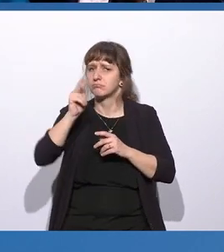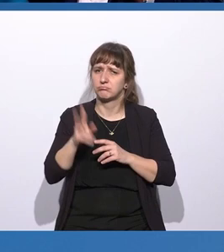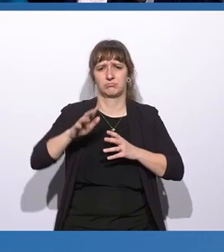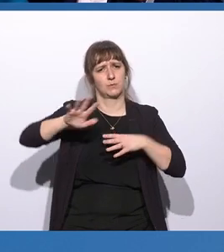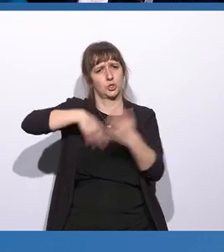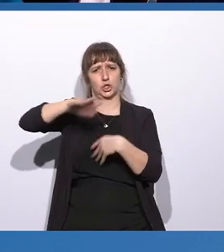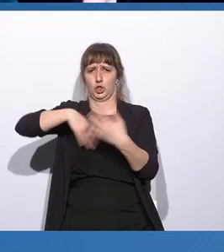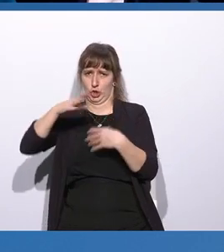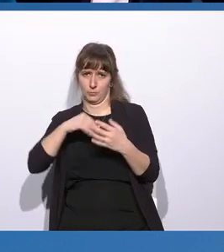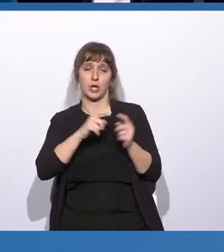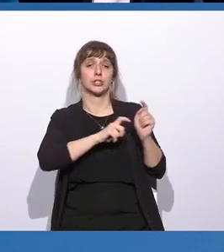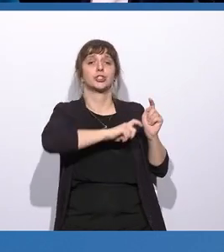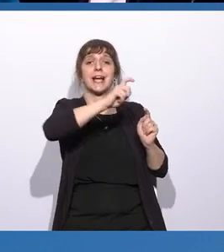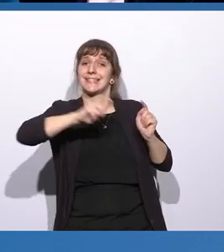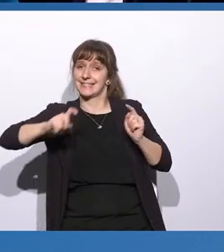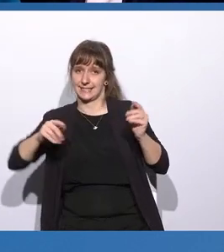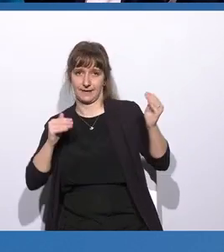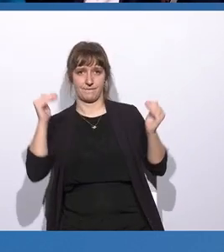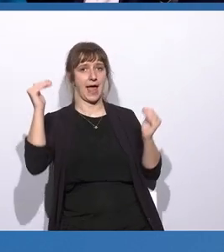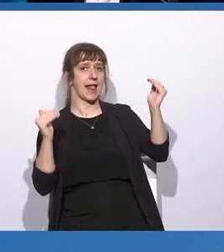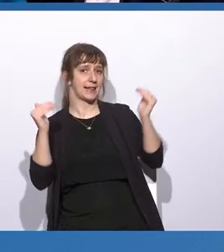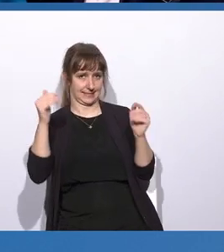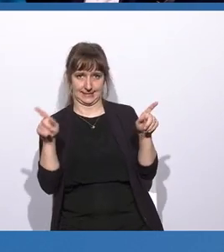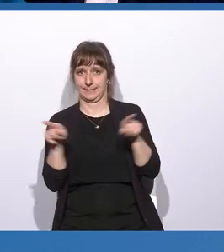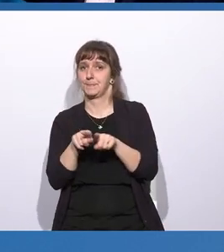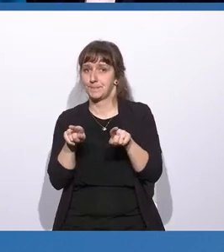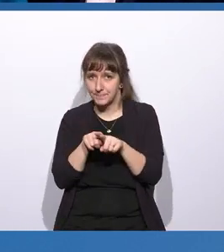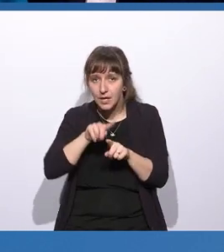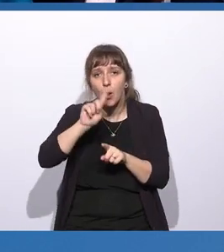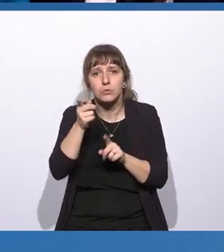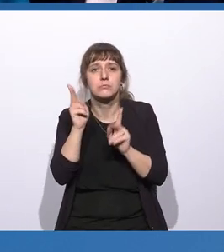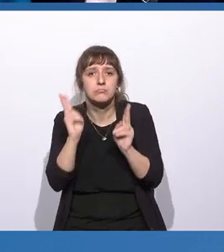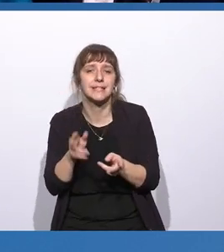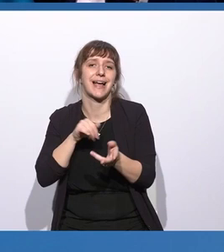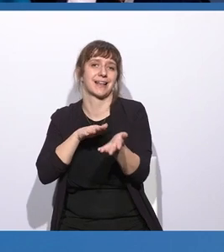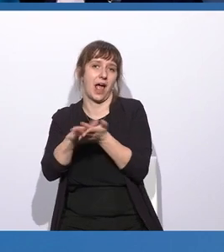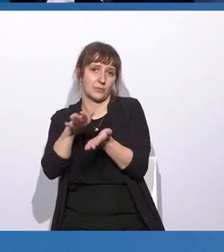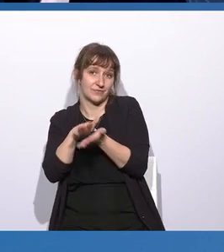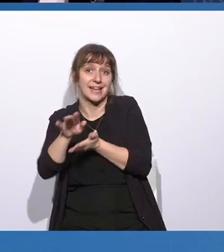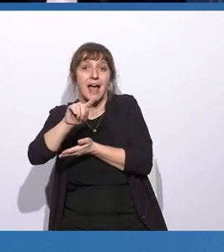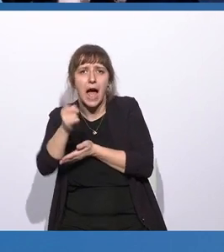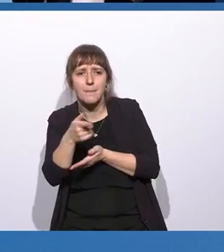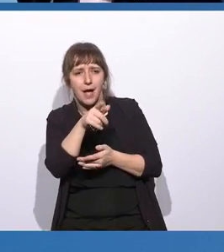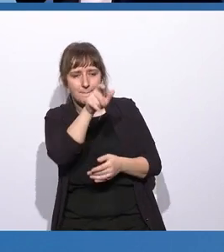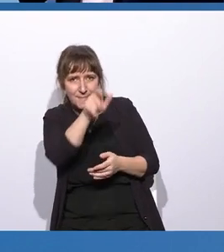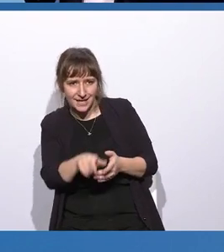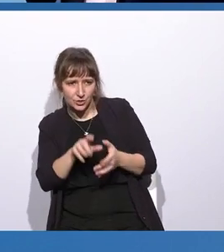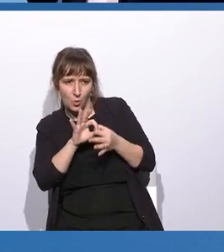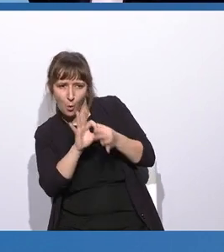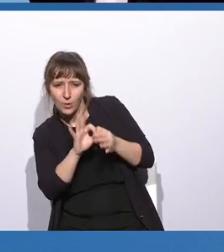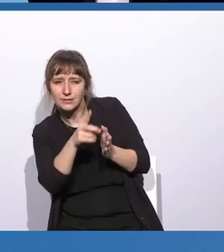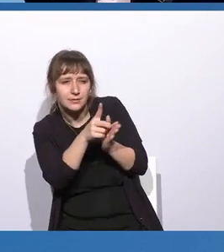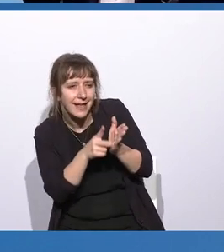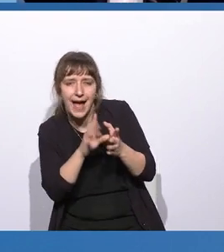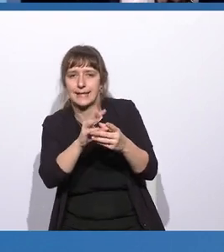zueinander aufzeigen und am Ende des Tages auswertbar sind, aber keine an sich personenbezogenen Daten mehr darstellen, sprich